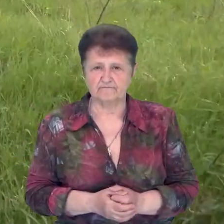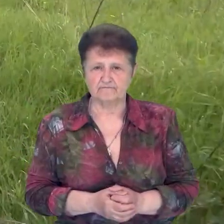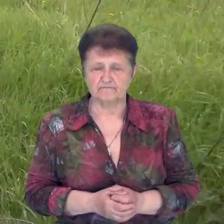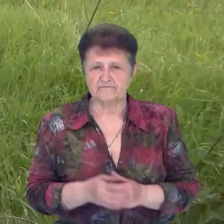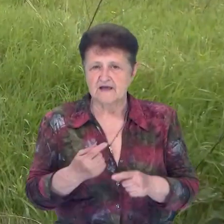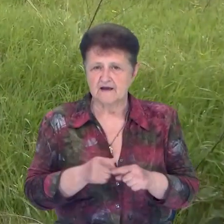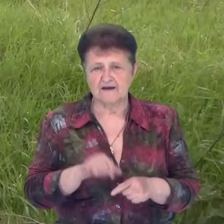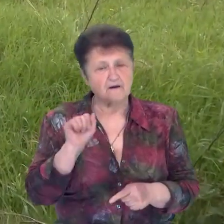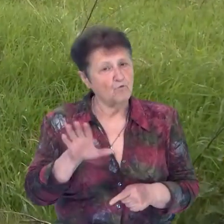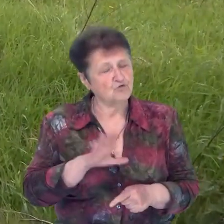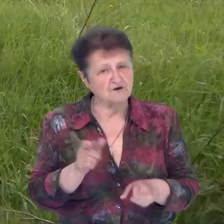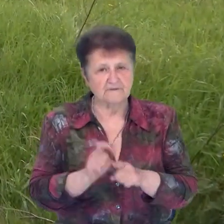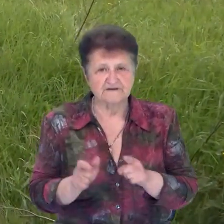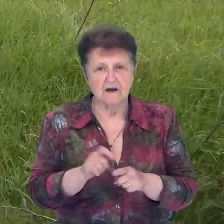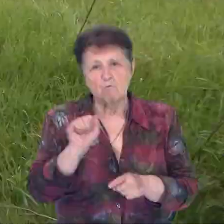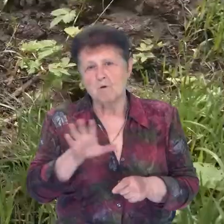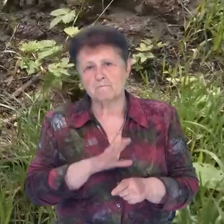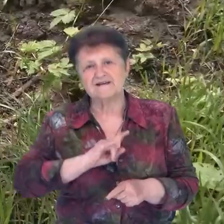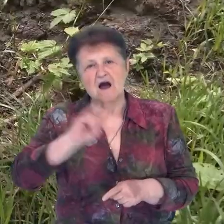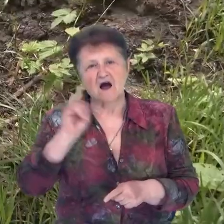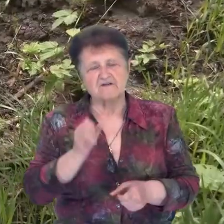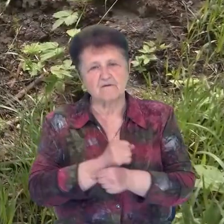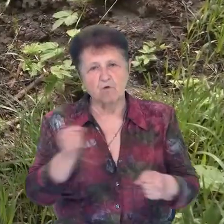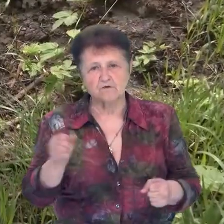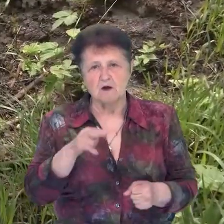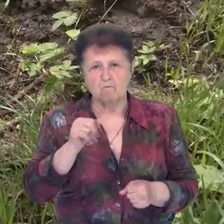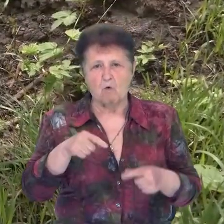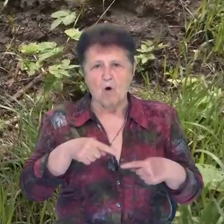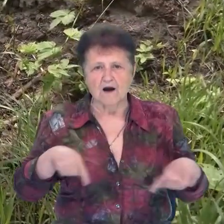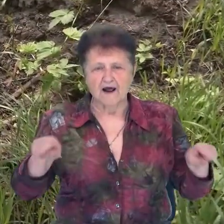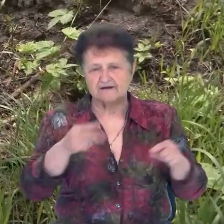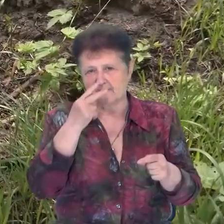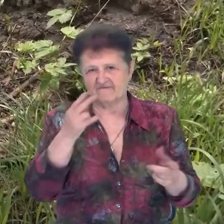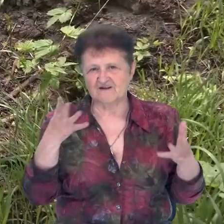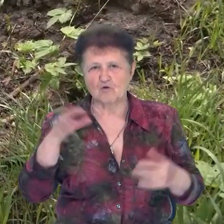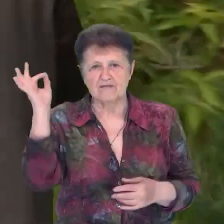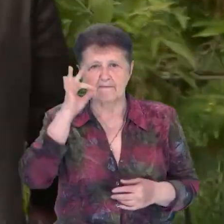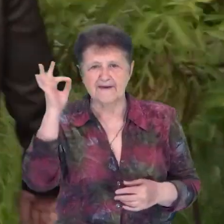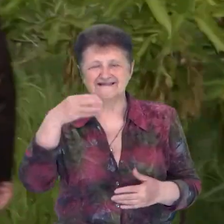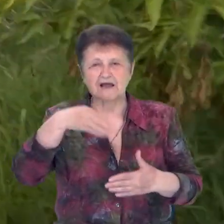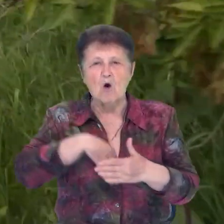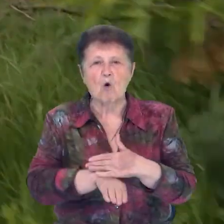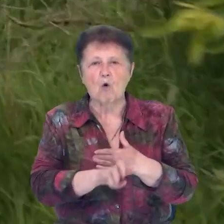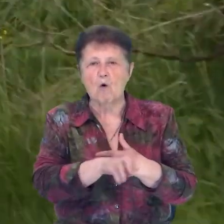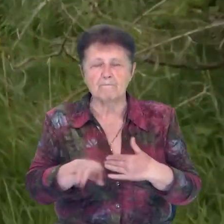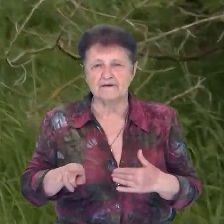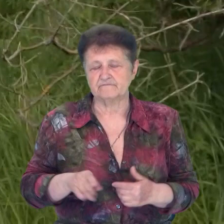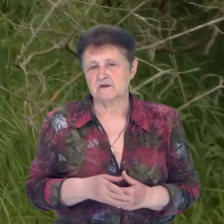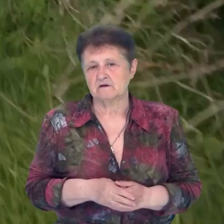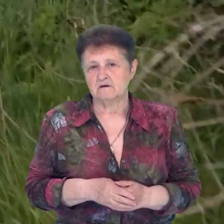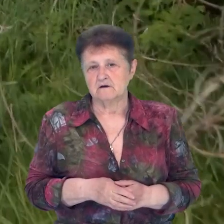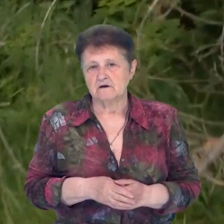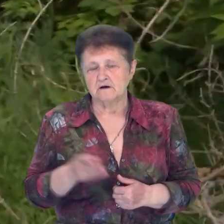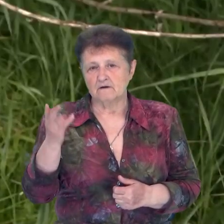Це може бути снаряд, може бути авіабомба». По краях Погарба досі помітні німецькі окопи. «Просто, щоб показати, що тут такого